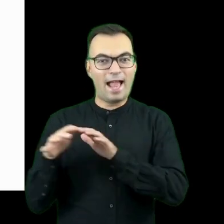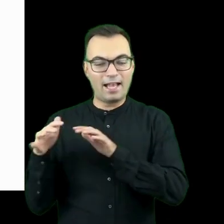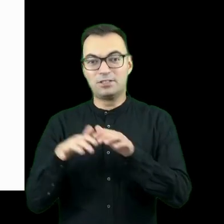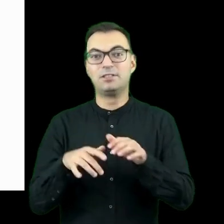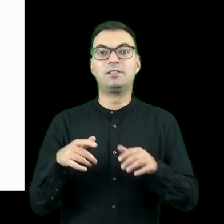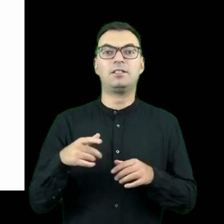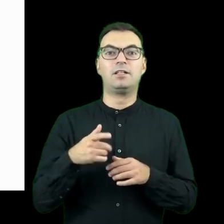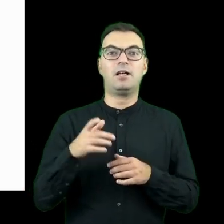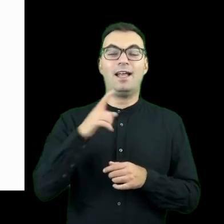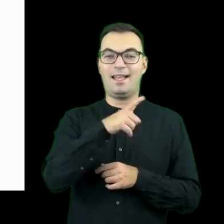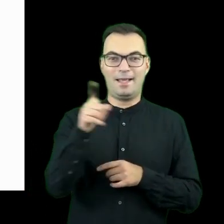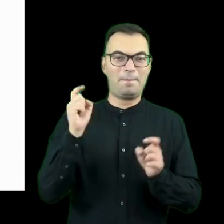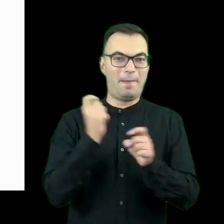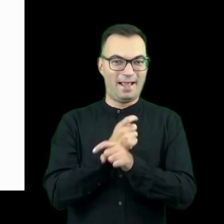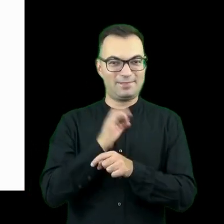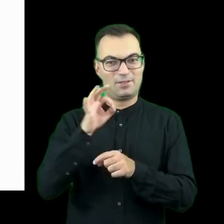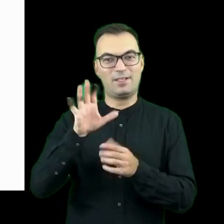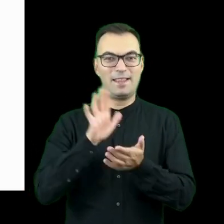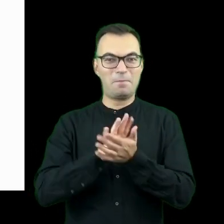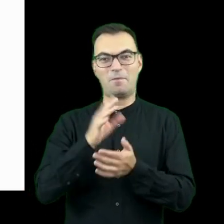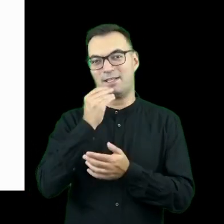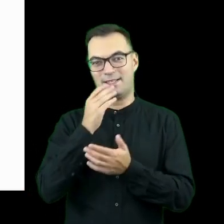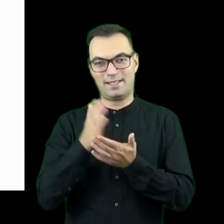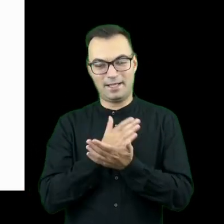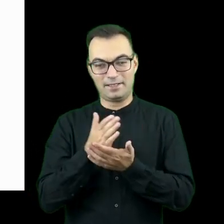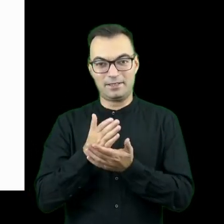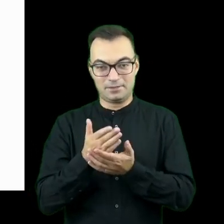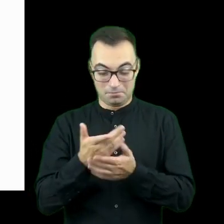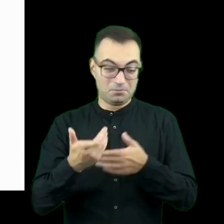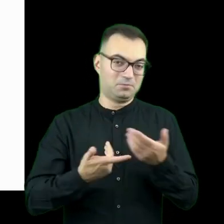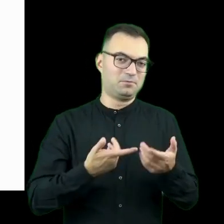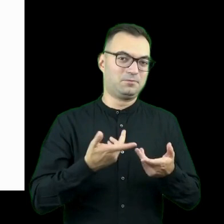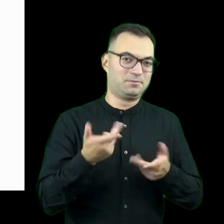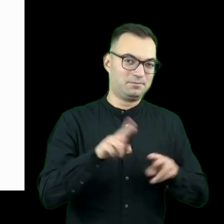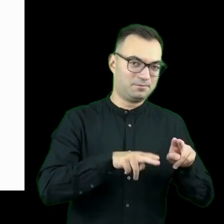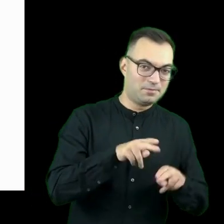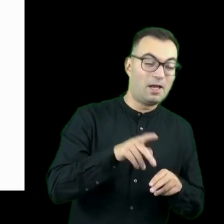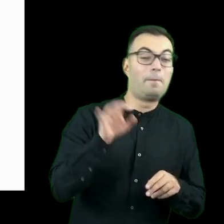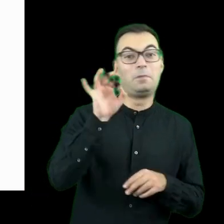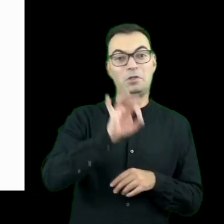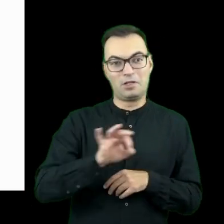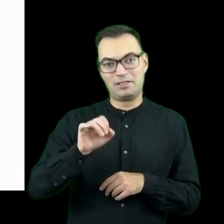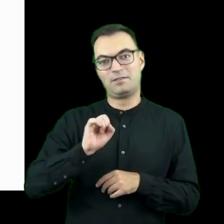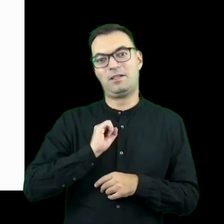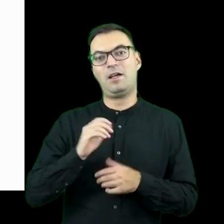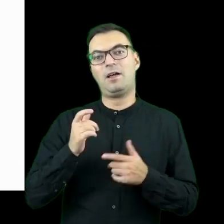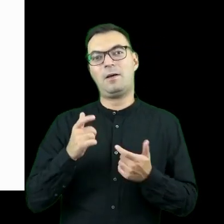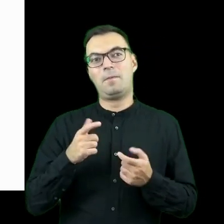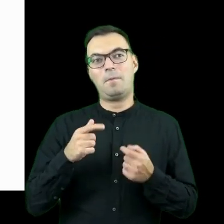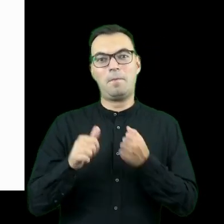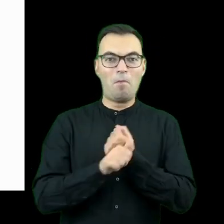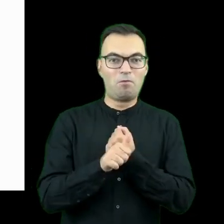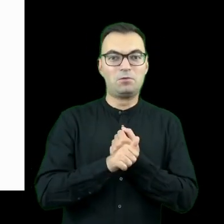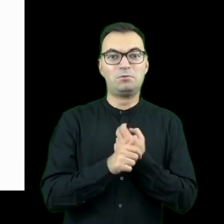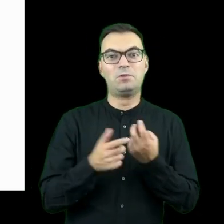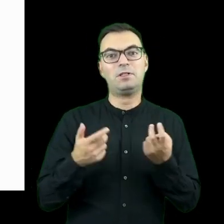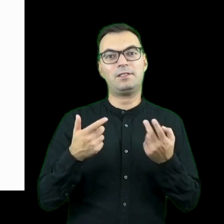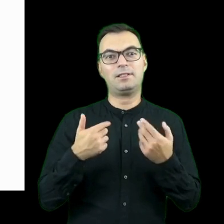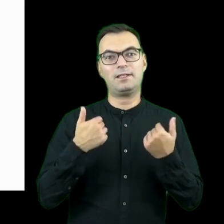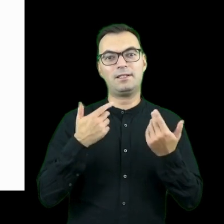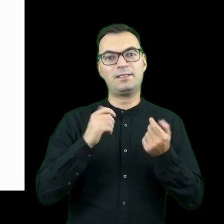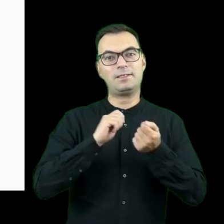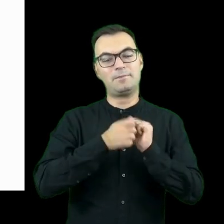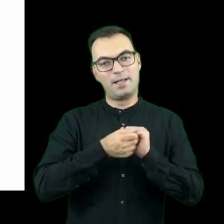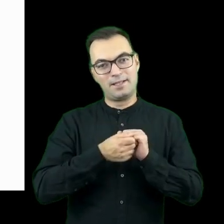oferowała dania z ich krajów pochodzenia, co z jednej strony stanie się takim pretekstem do budowania pozytywnego nastawienia